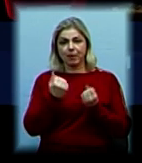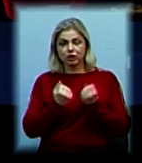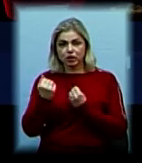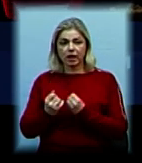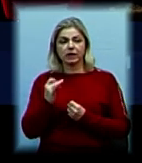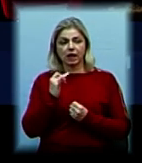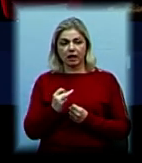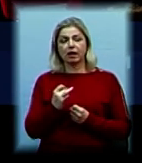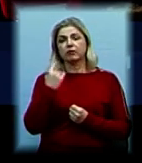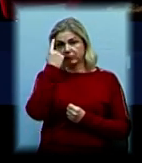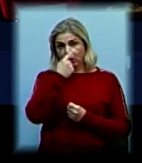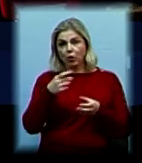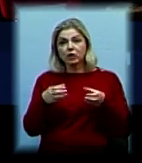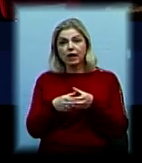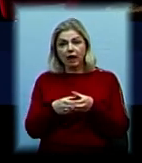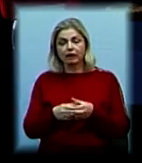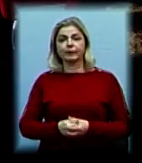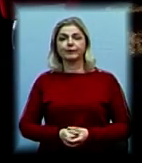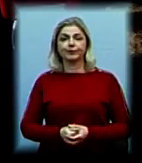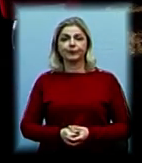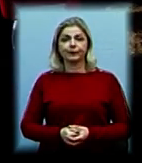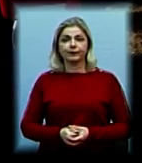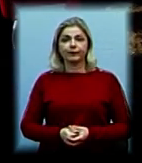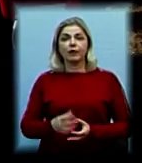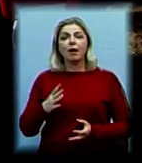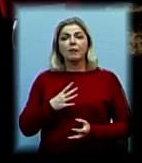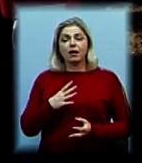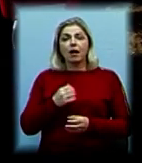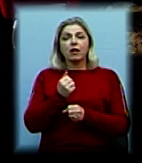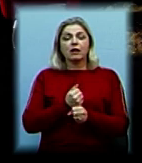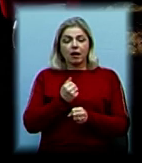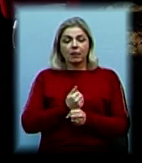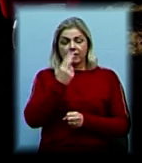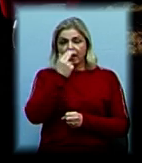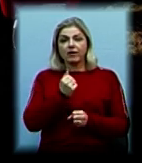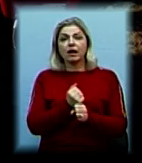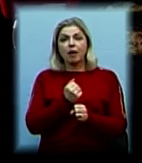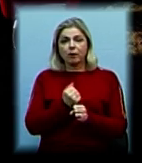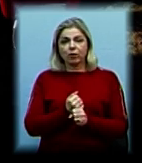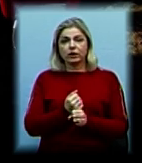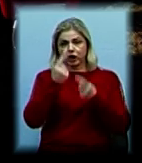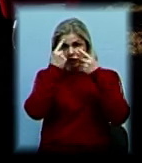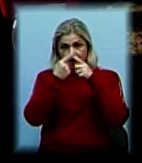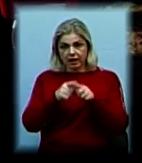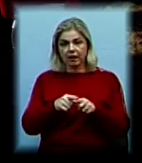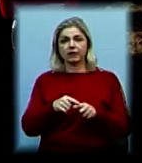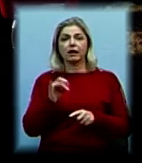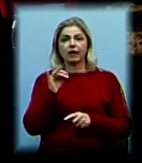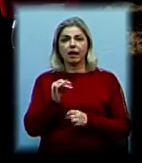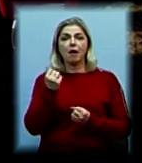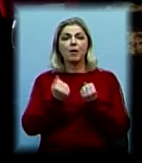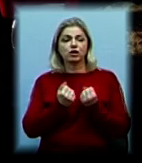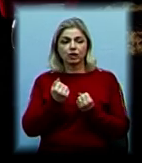водіцького складу. Були відпрацовані навики роботи з інженерною технікою, з інженерною